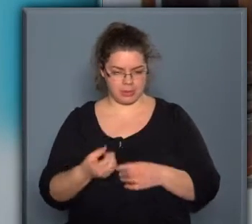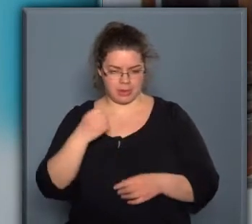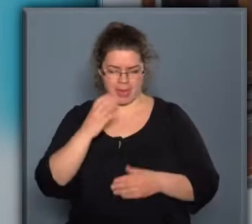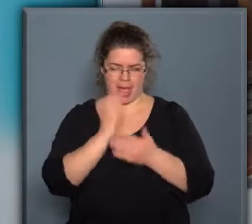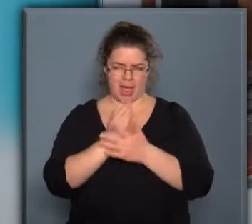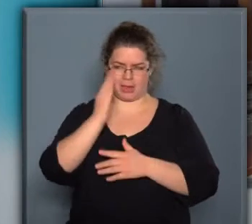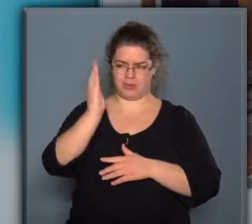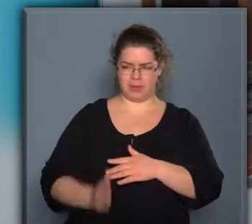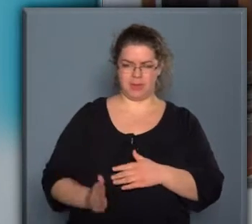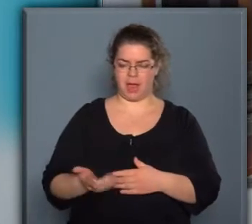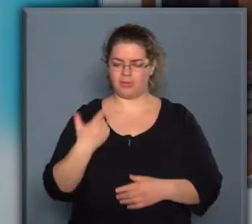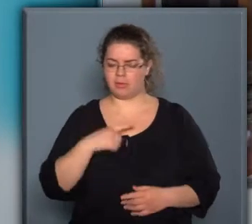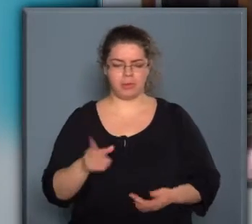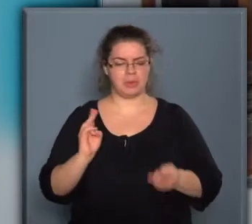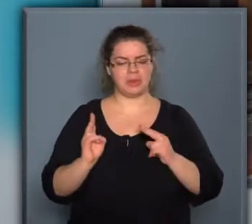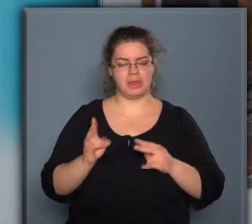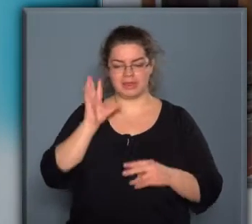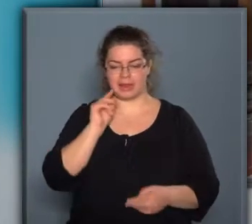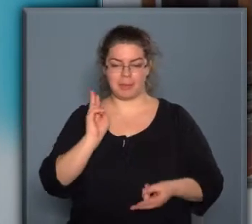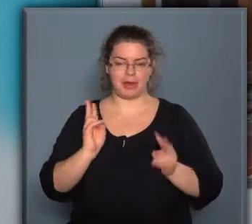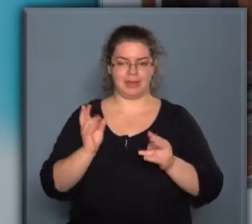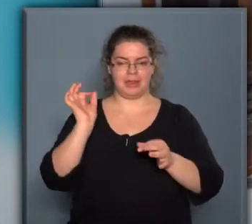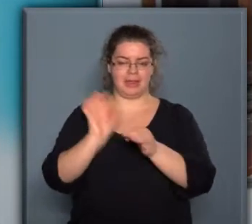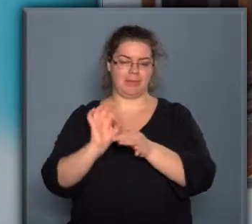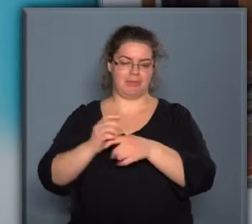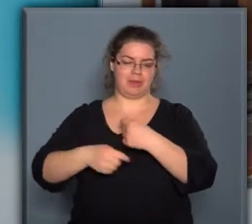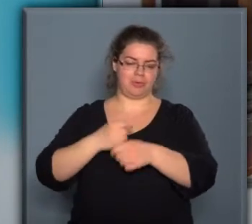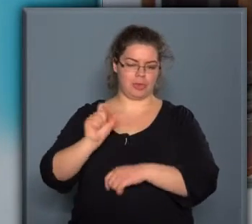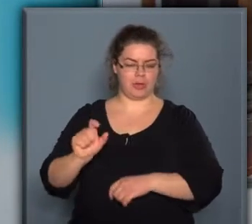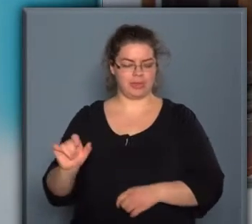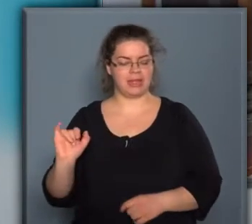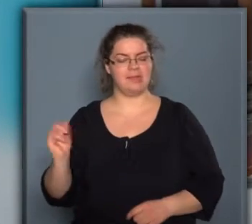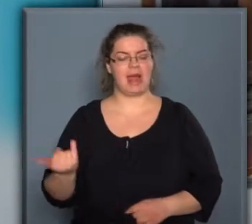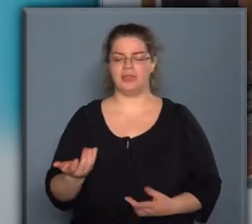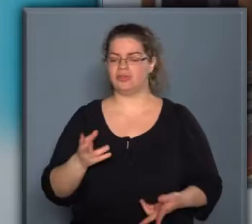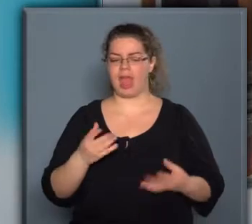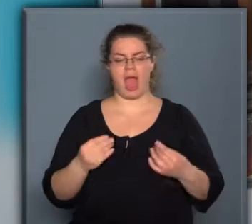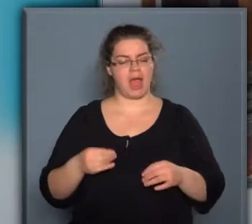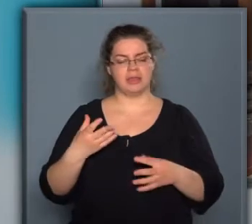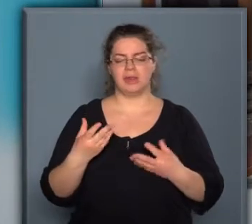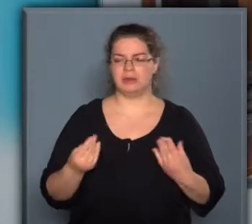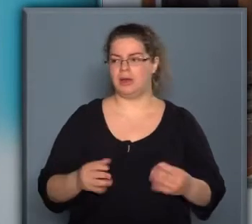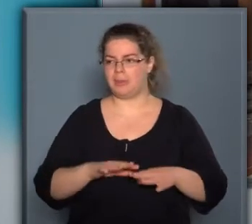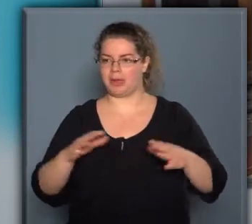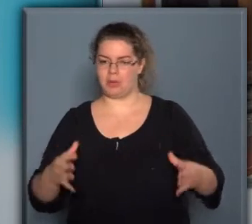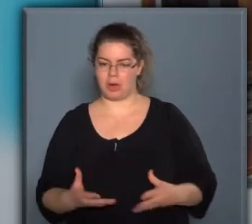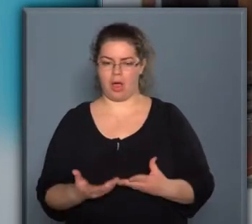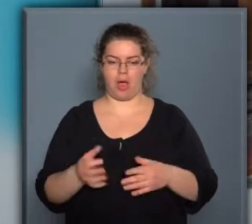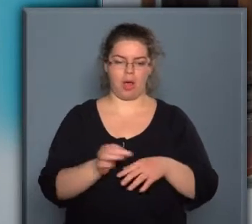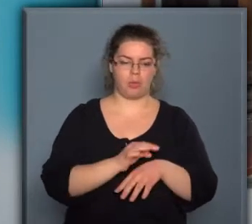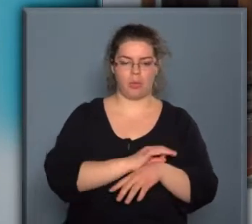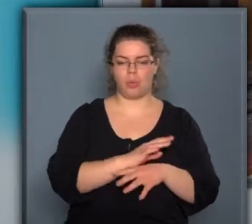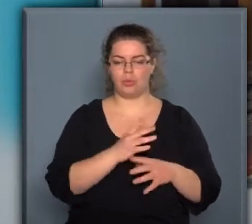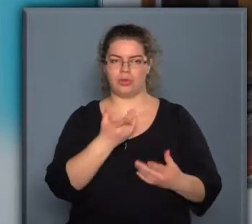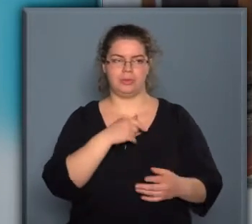vágva, amikor mi megérkeztünk. Ki az az ember ott, aki éppen foglalkozik vele, és hány adag, mekkora adag lesz az a hús,